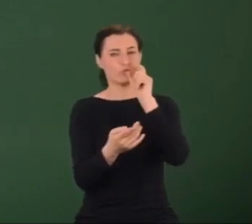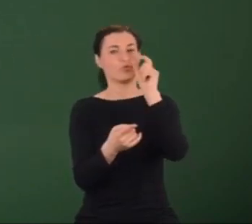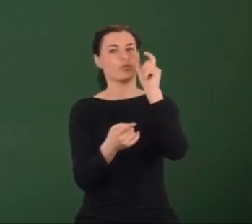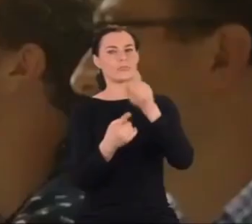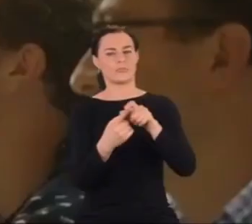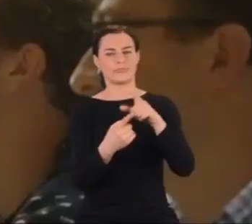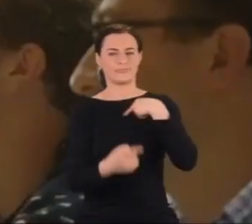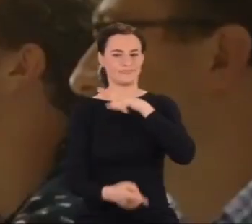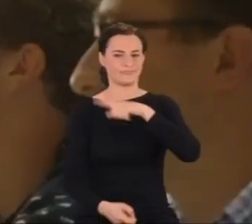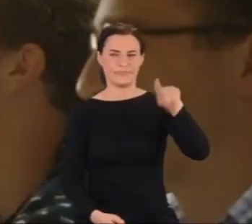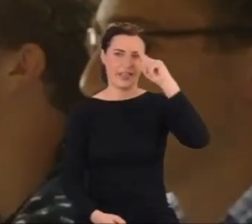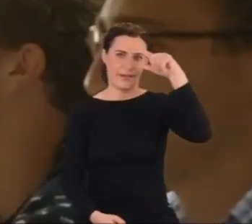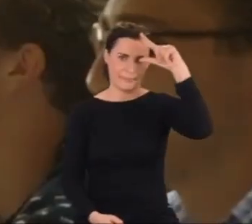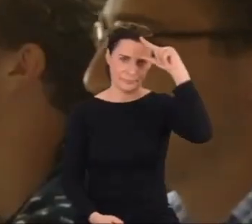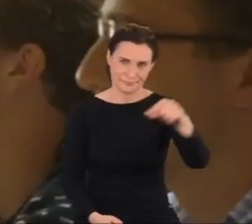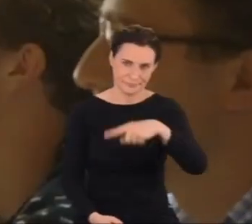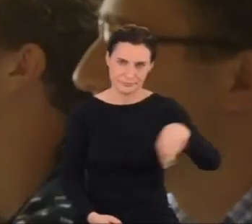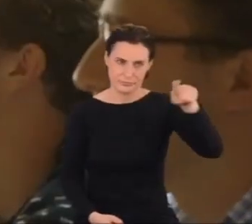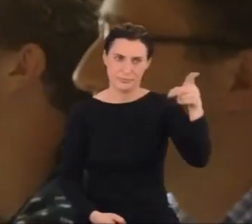Kretyni.